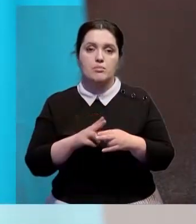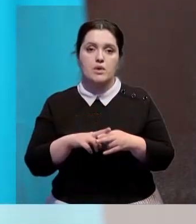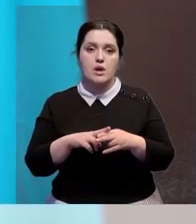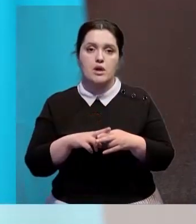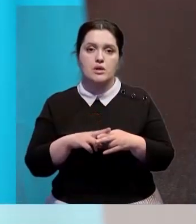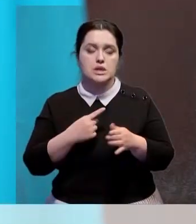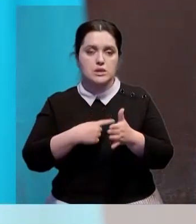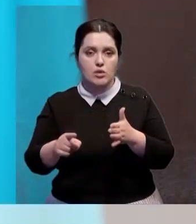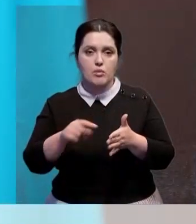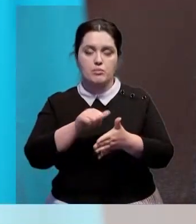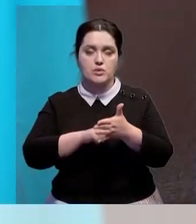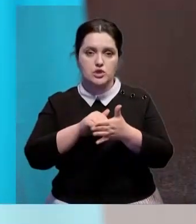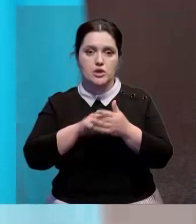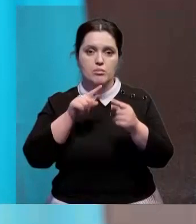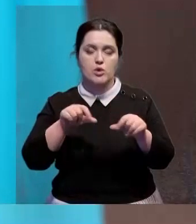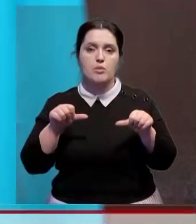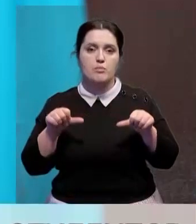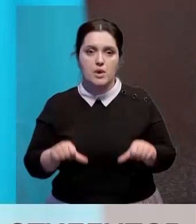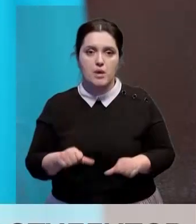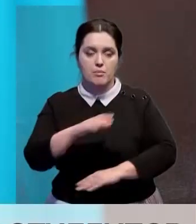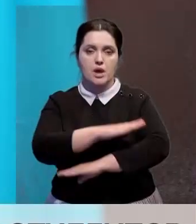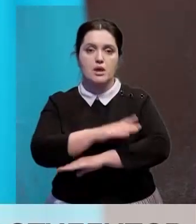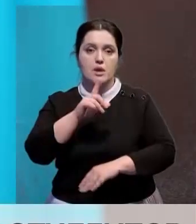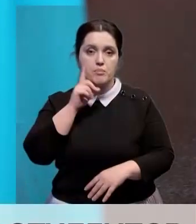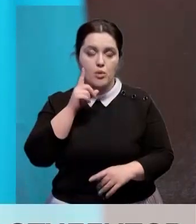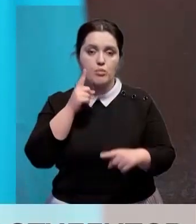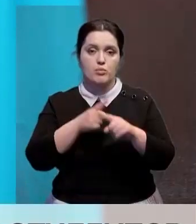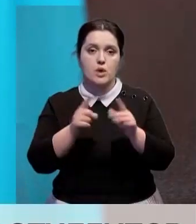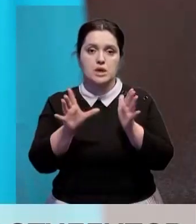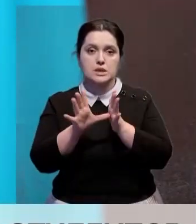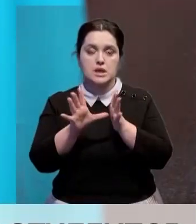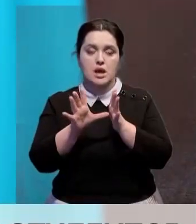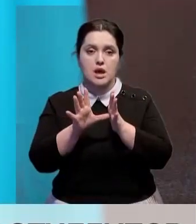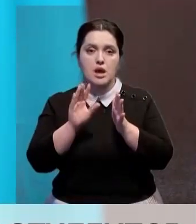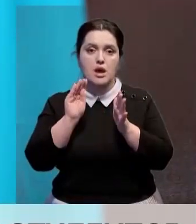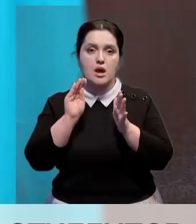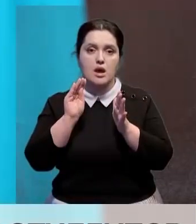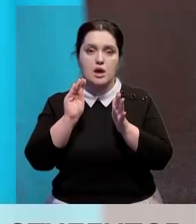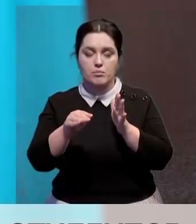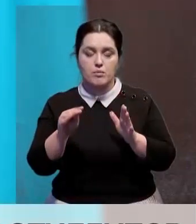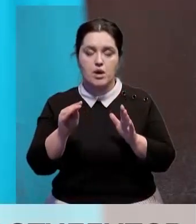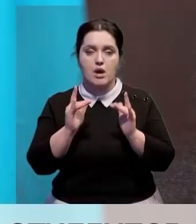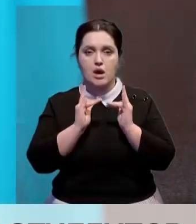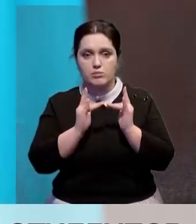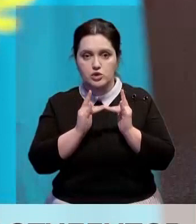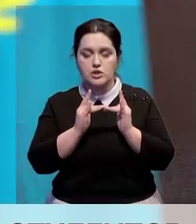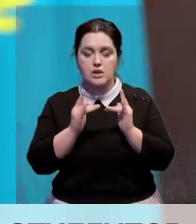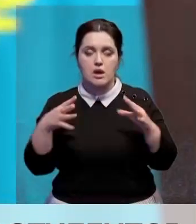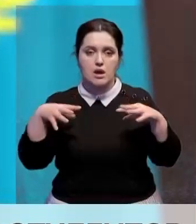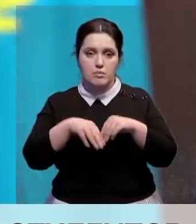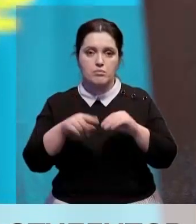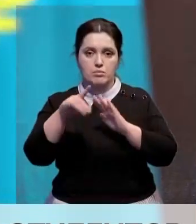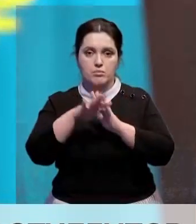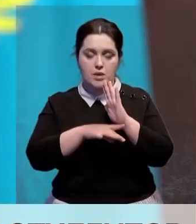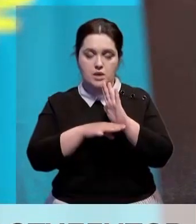причины, способствующие противоправному поведению молодежи. Плюс цифровизация коврового покрытия вузов, общежития и сведения в единую базу.